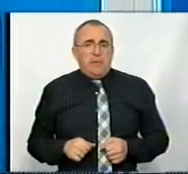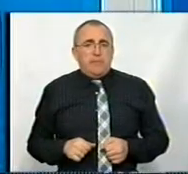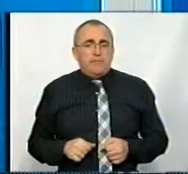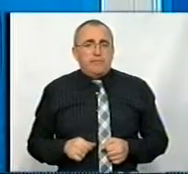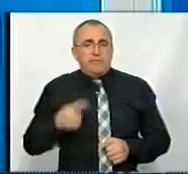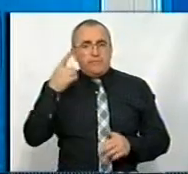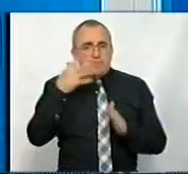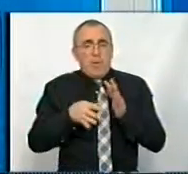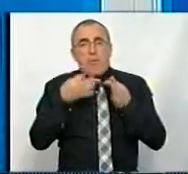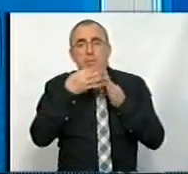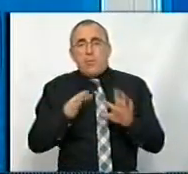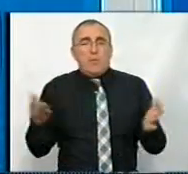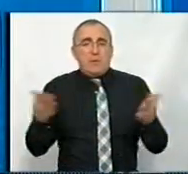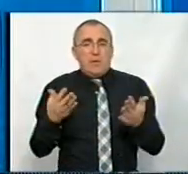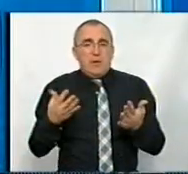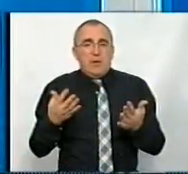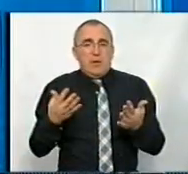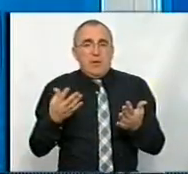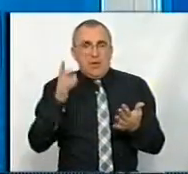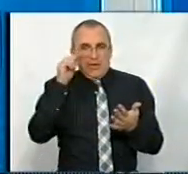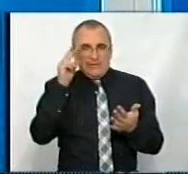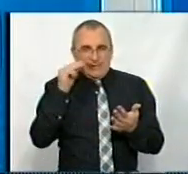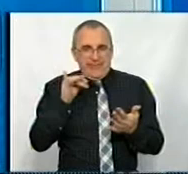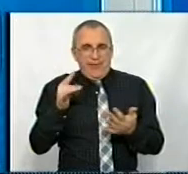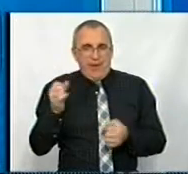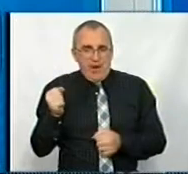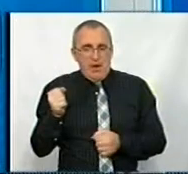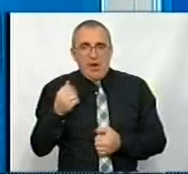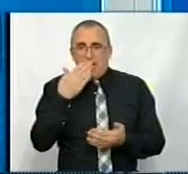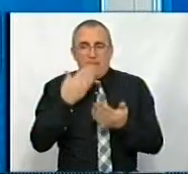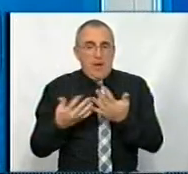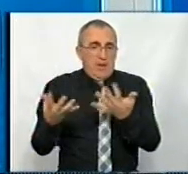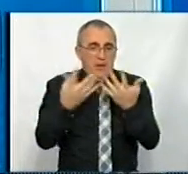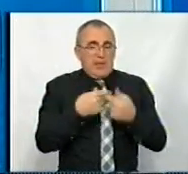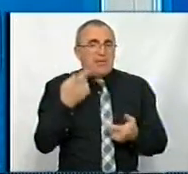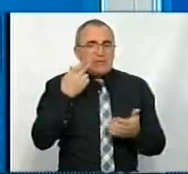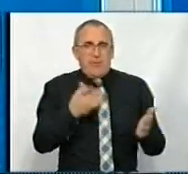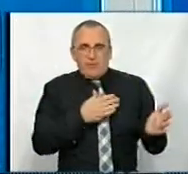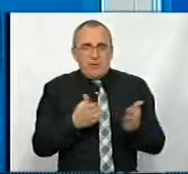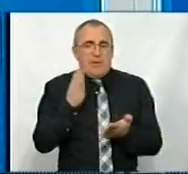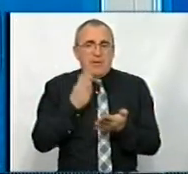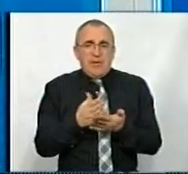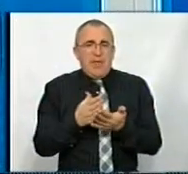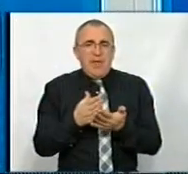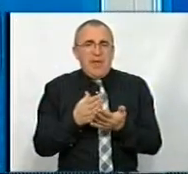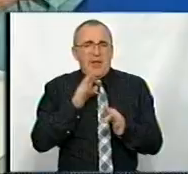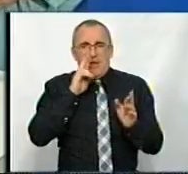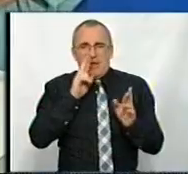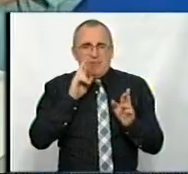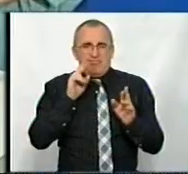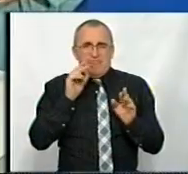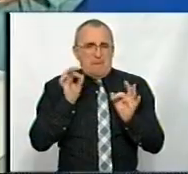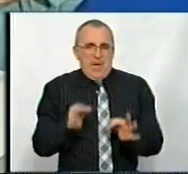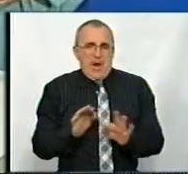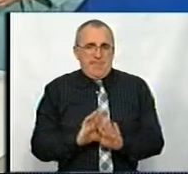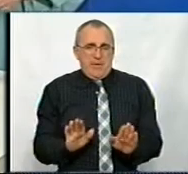Розумієте, будь-яка цифра, кількісні показники, вони завжди є не зовсім правильними. Коли говорять про